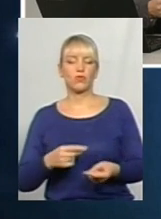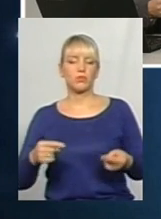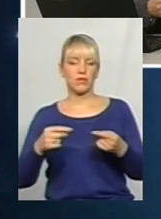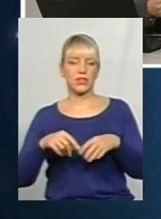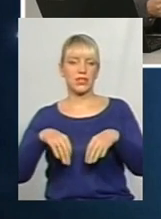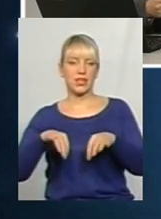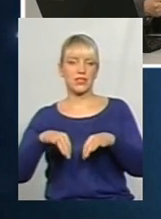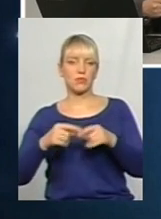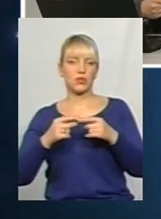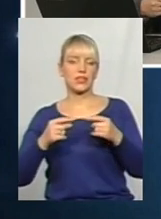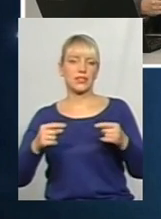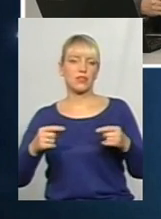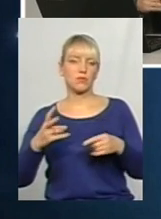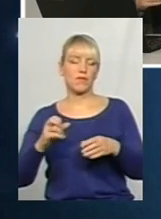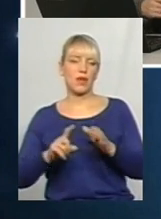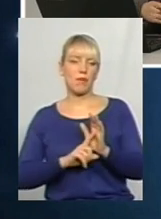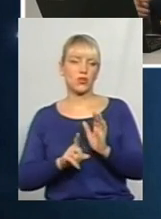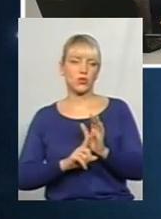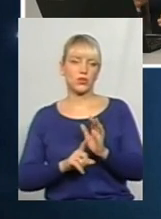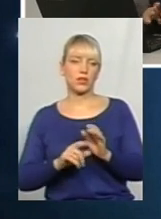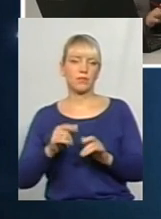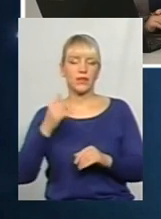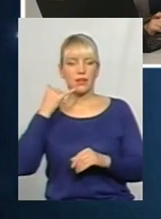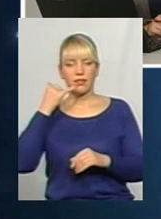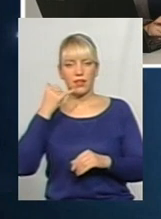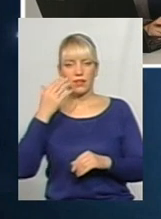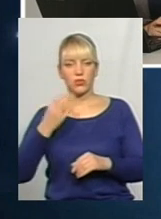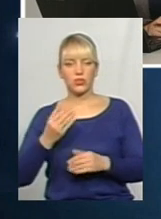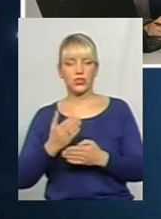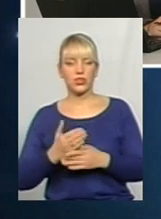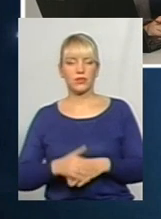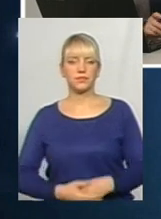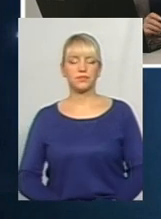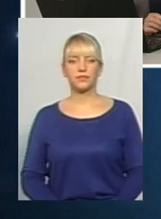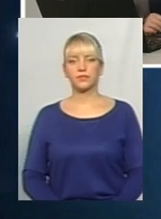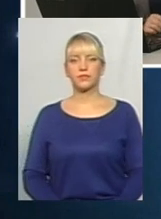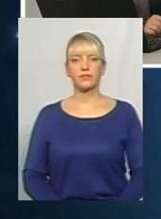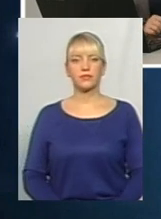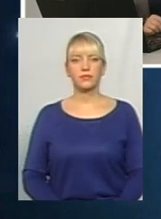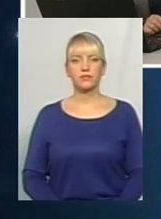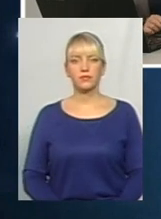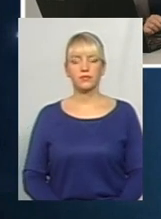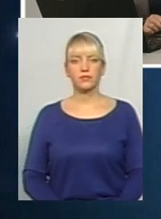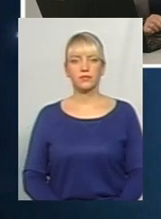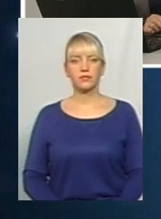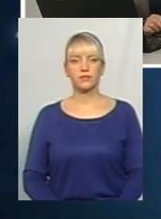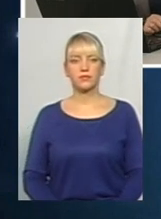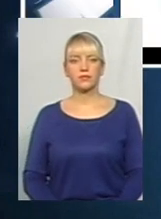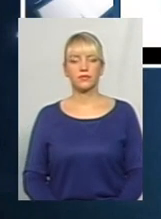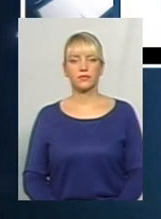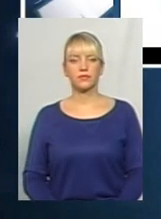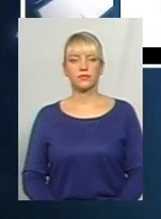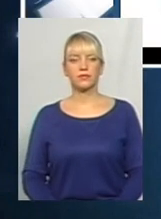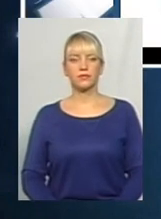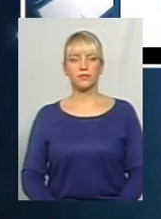транспортних засобів на маршрутах. Я вас зрозуміла. У нас є ще один виглядач, давайте послухаємо його питання. Добрий вечір. Добре.